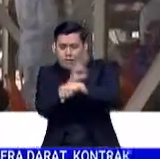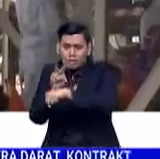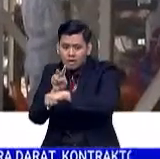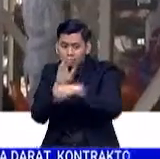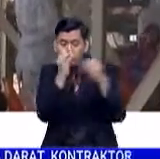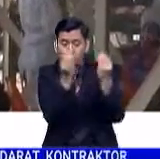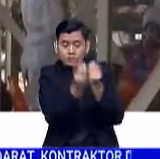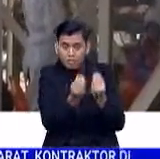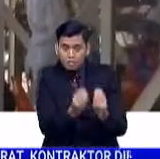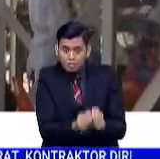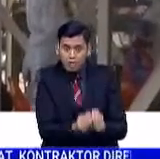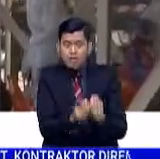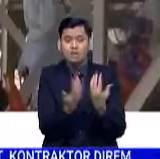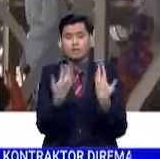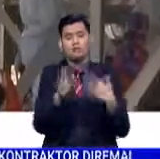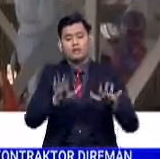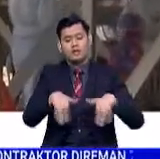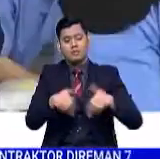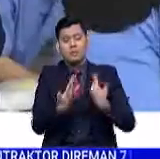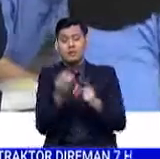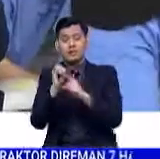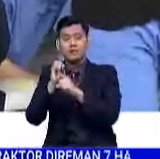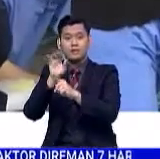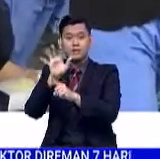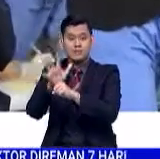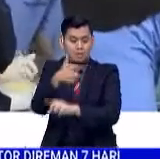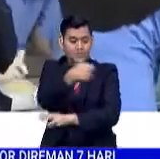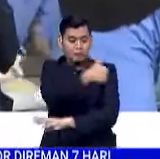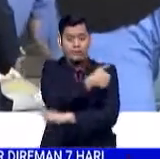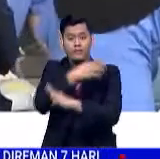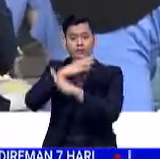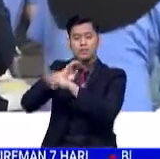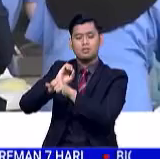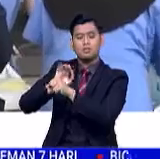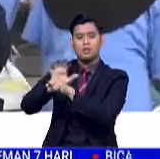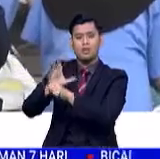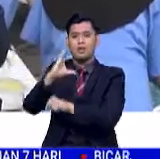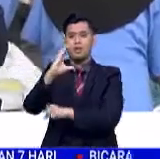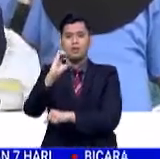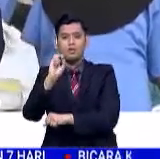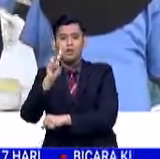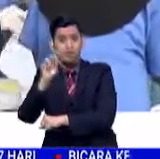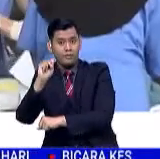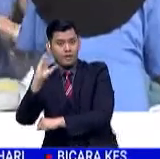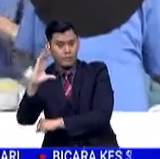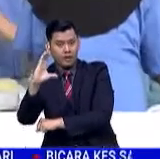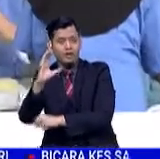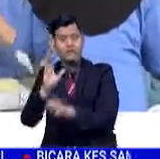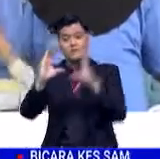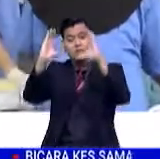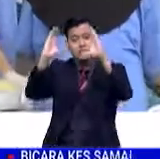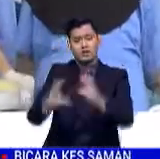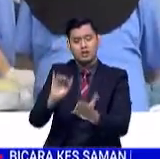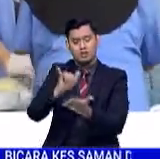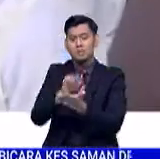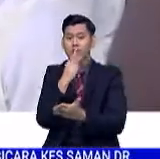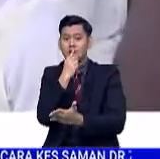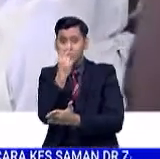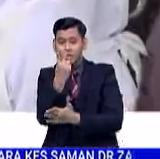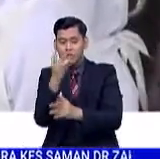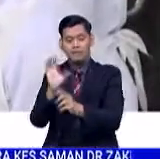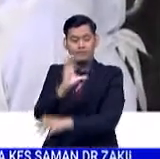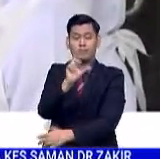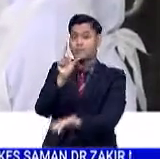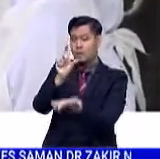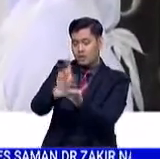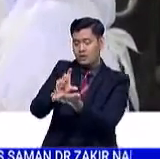tambahan dan terkini produk vaksin tersebut dari semasa ke semasa. Langkah itu bagi memastikan keberkesanan dan